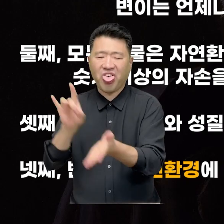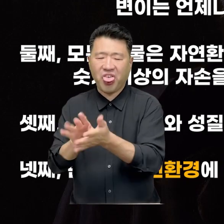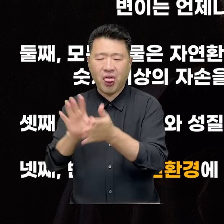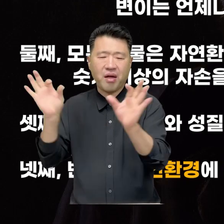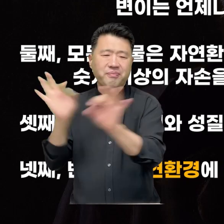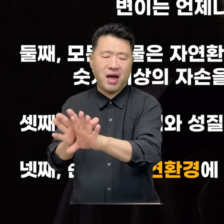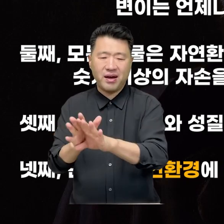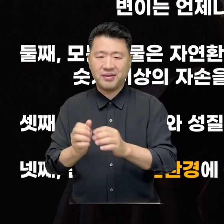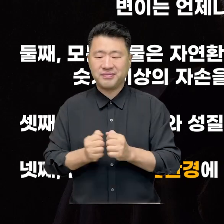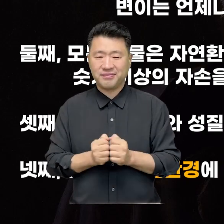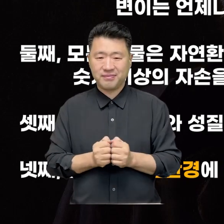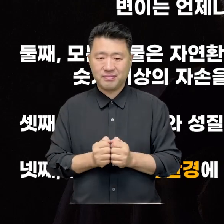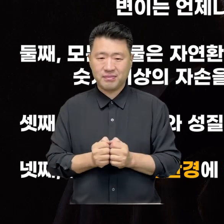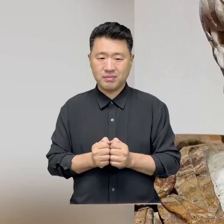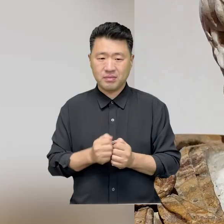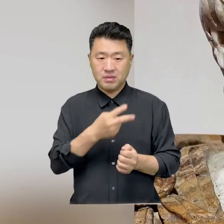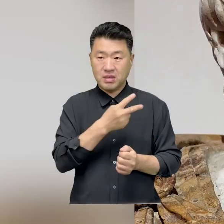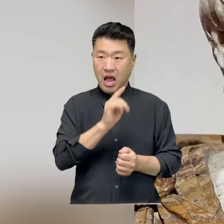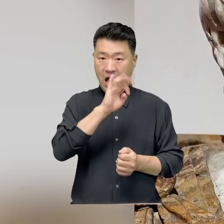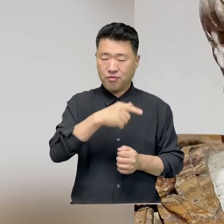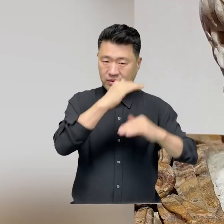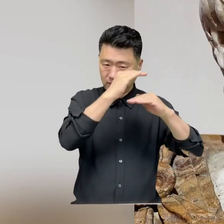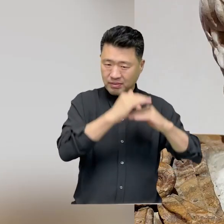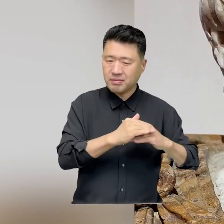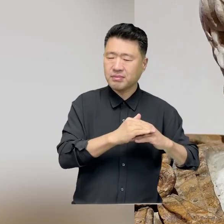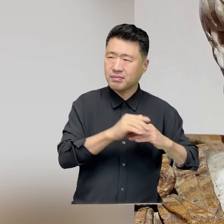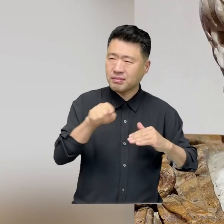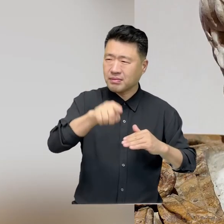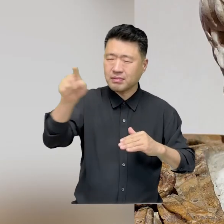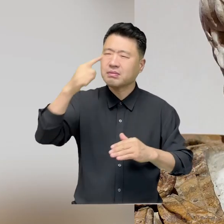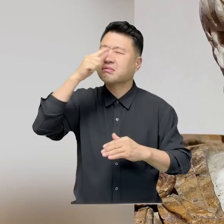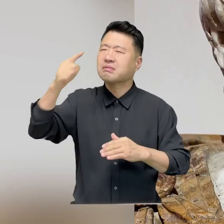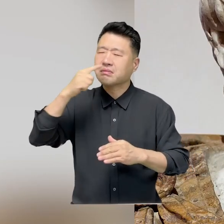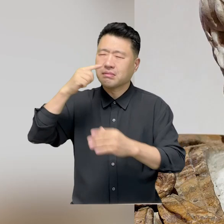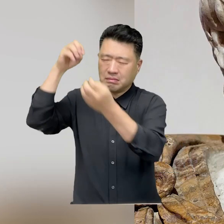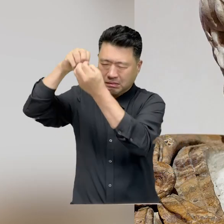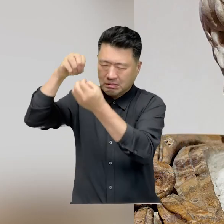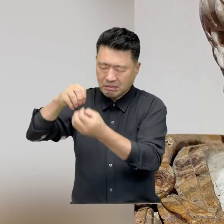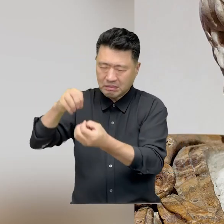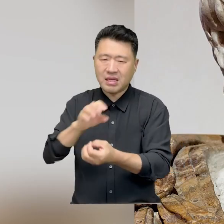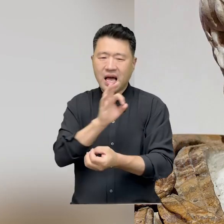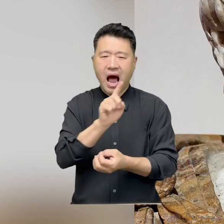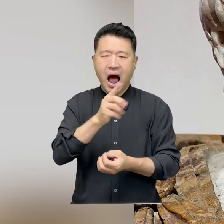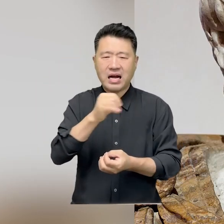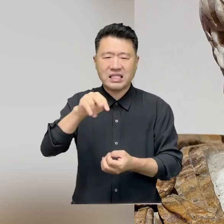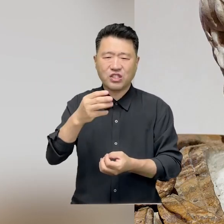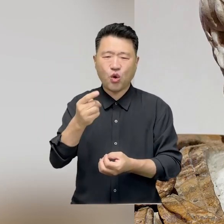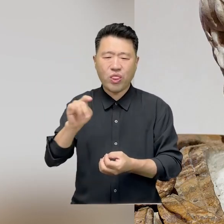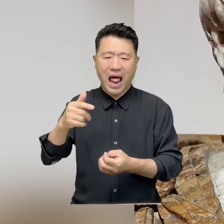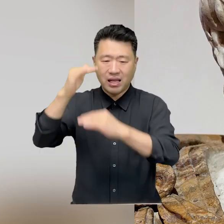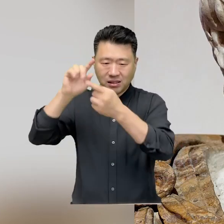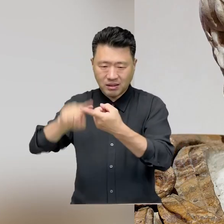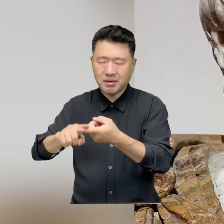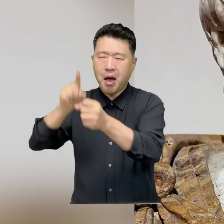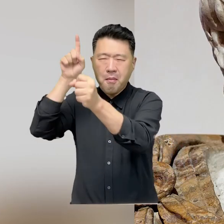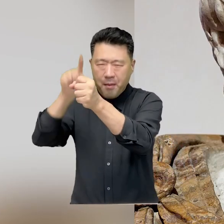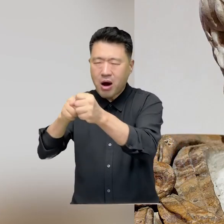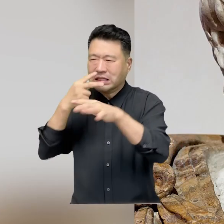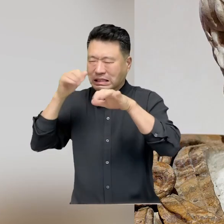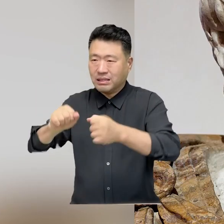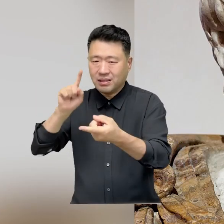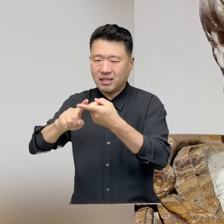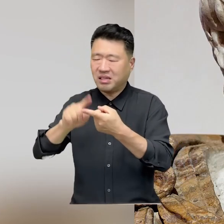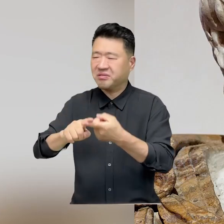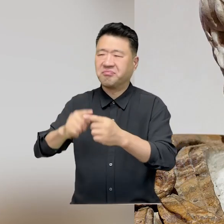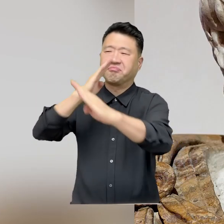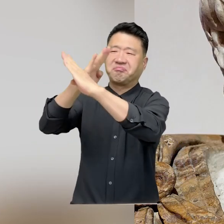그렇지 못한 종은 도태된다. 다윈은 서양을 오랫동안 지배해온 아리스토텔레스의 목적론적